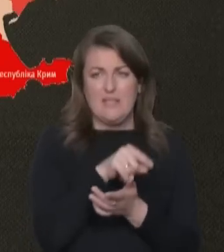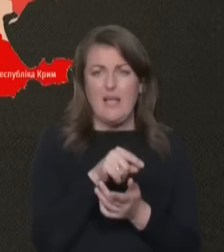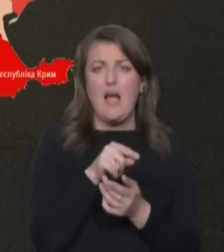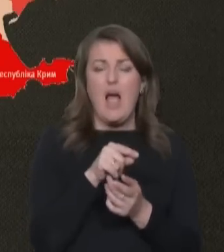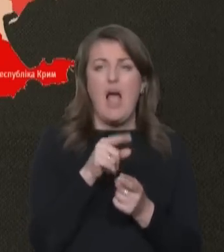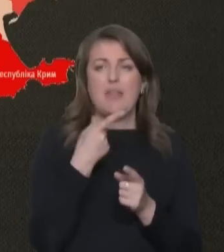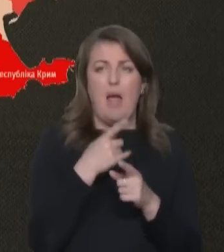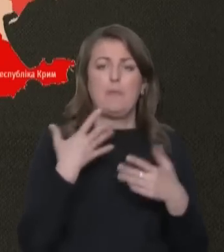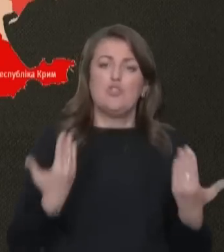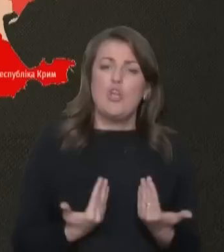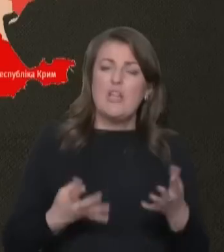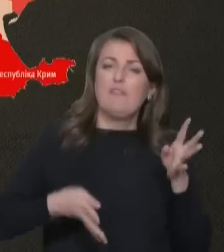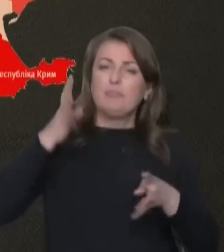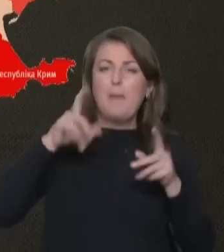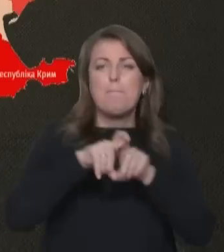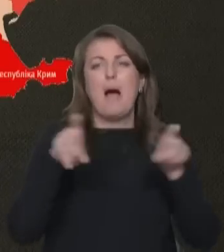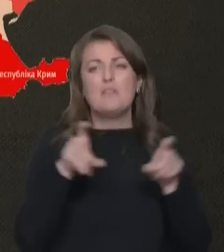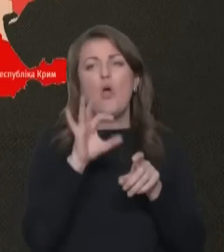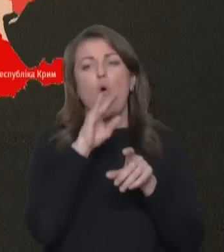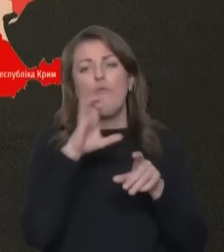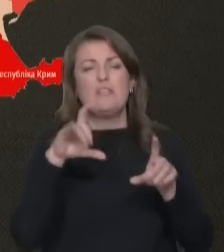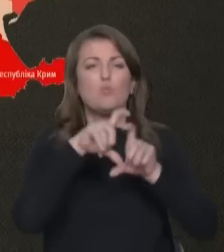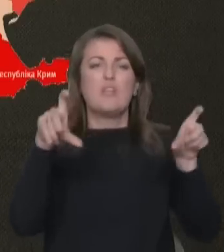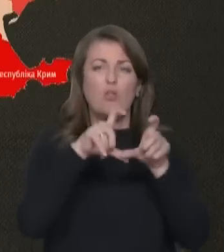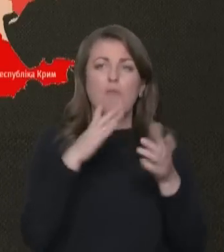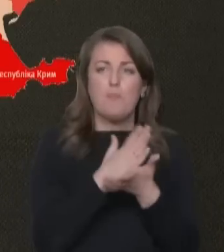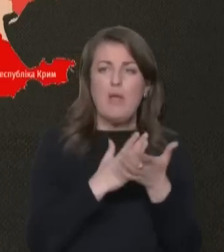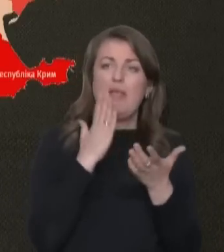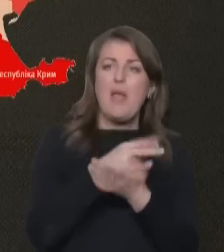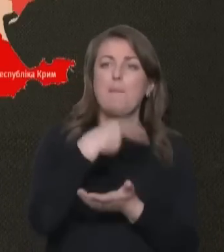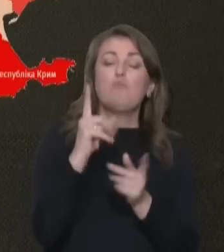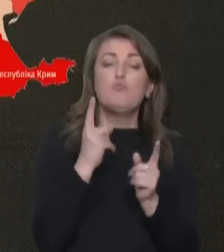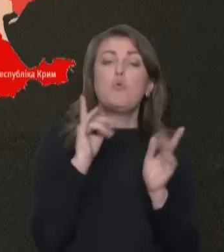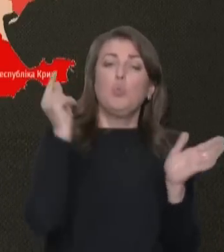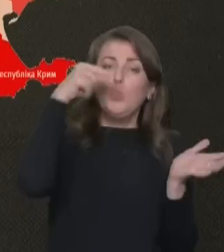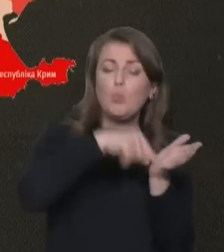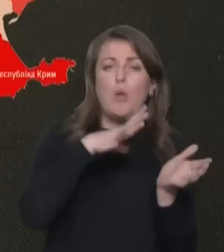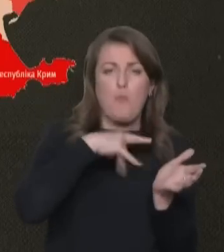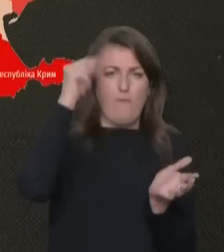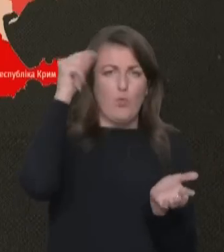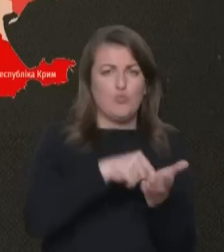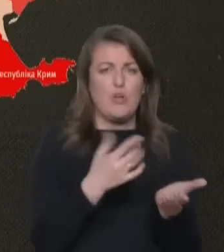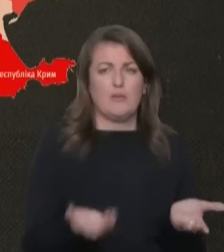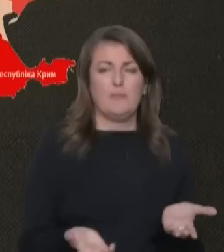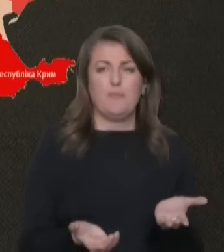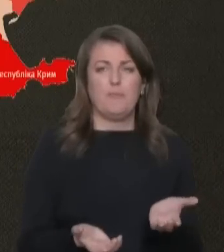які житлові приміщення, магазини, офісні установи перебувають. Є припущення? Чому саме туди було влучання?